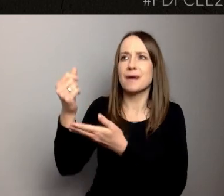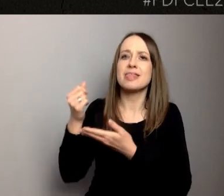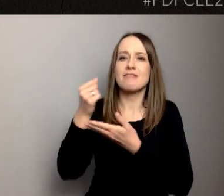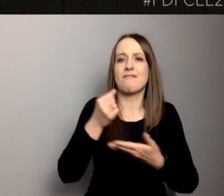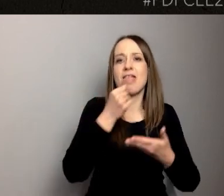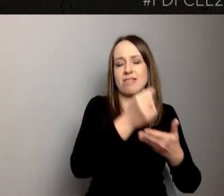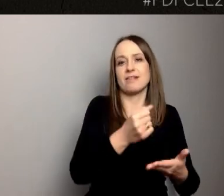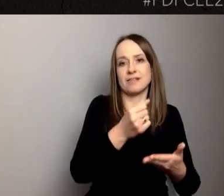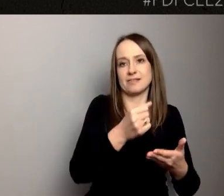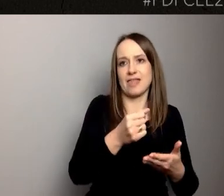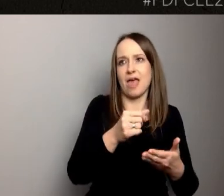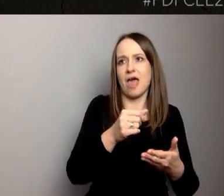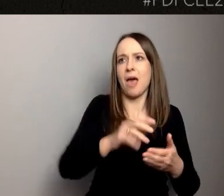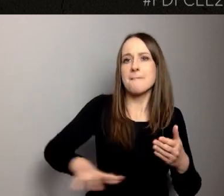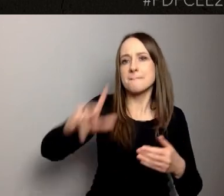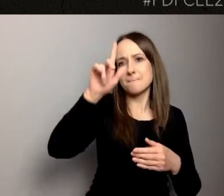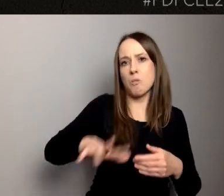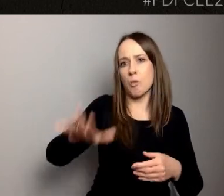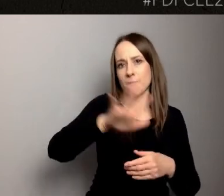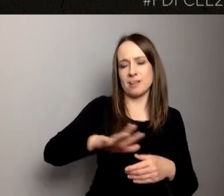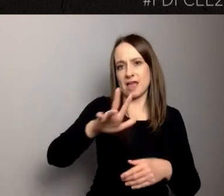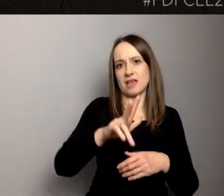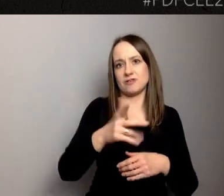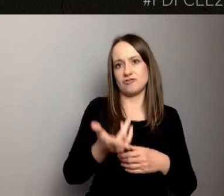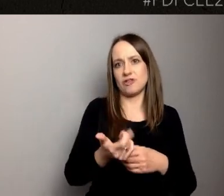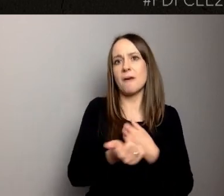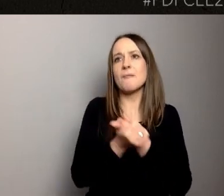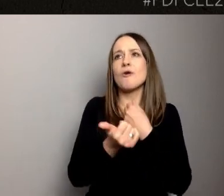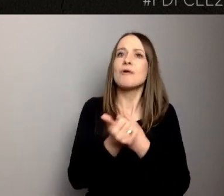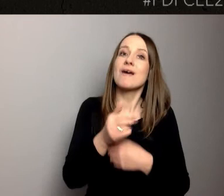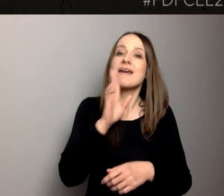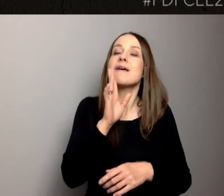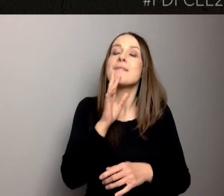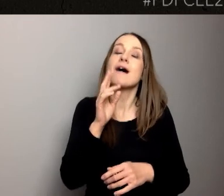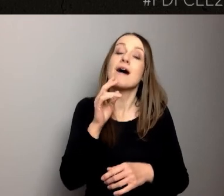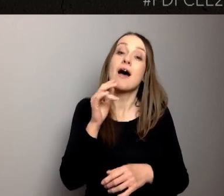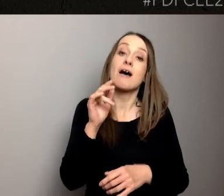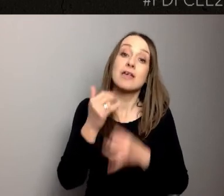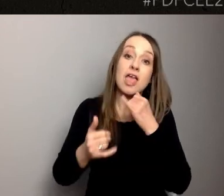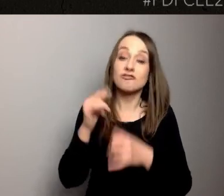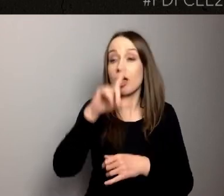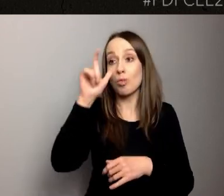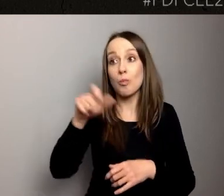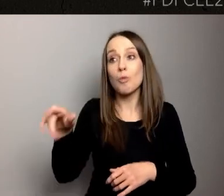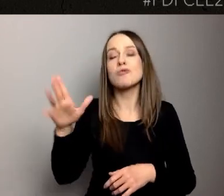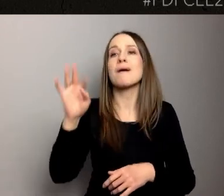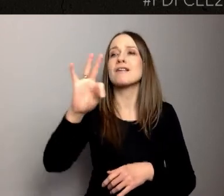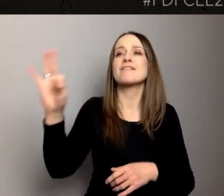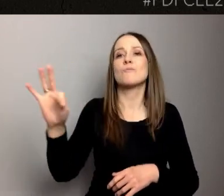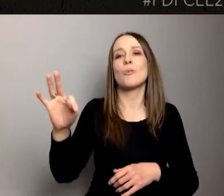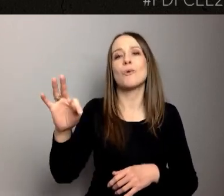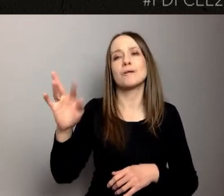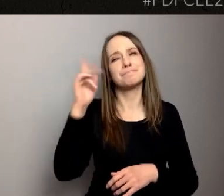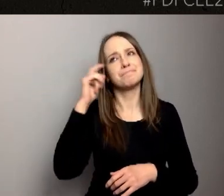interes, znaczy konkretną sytuację, którą chcieliby wywalczyć w takim procesie. Ale jeśli są takimi właśnie